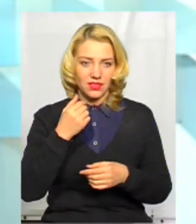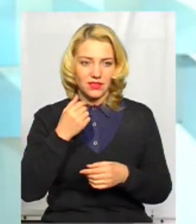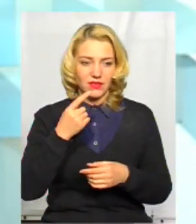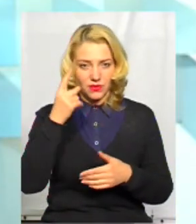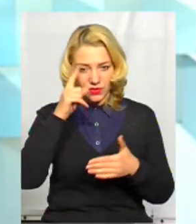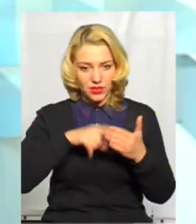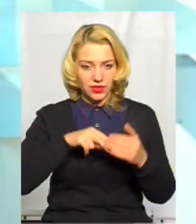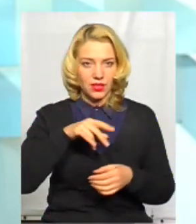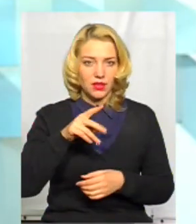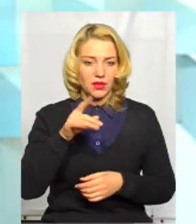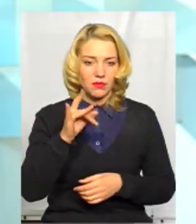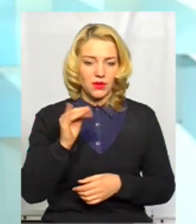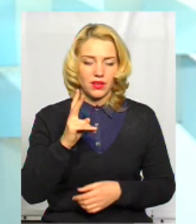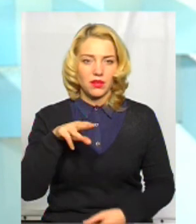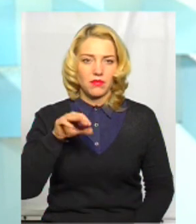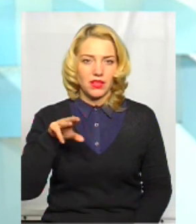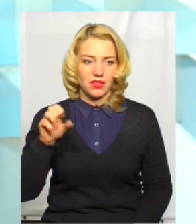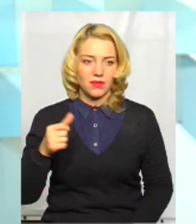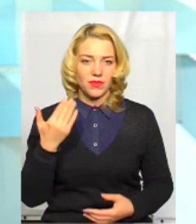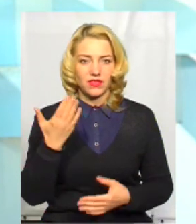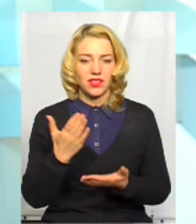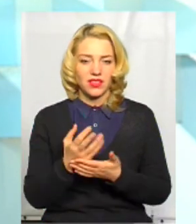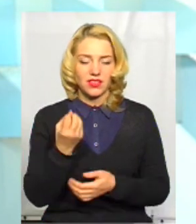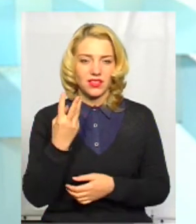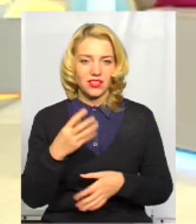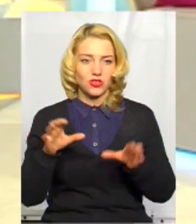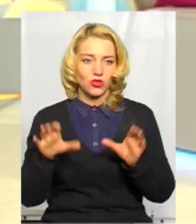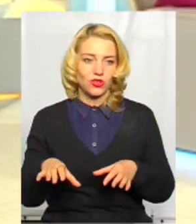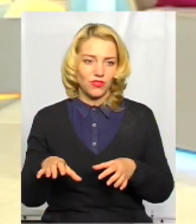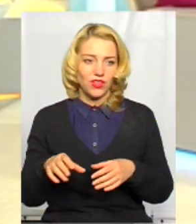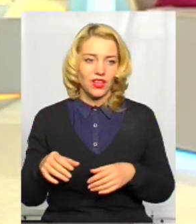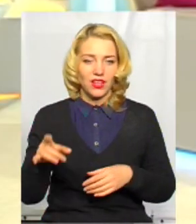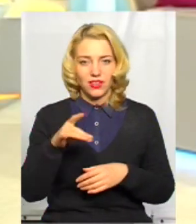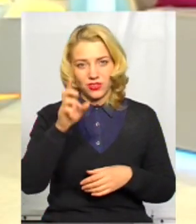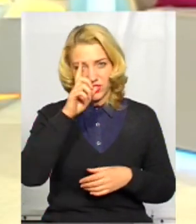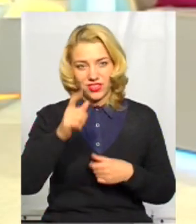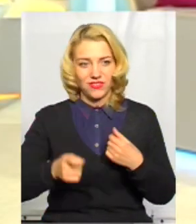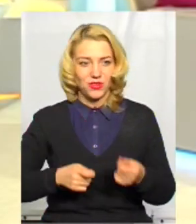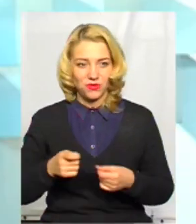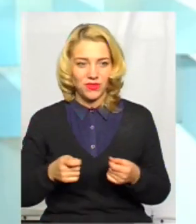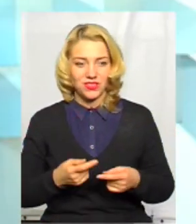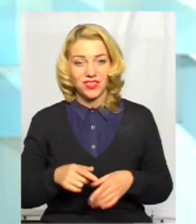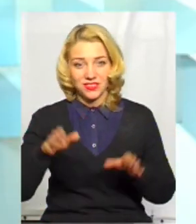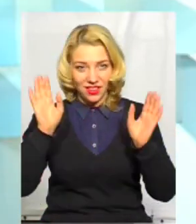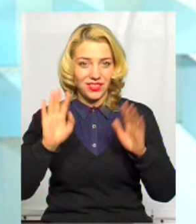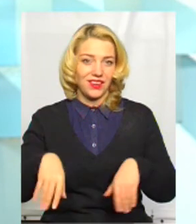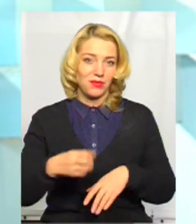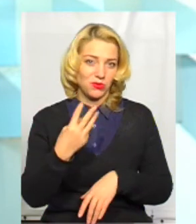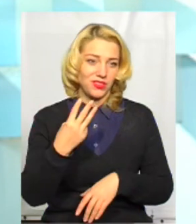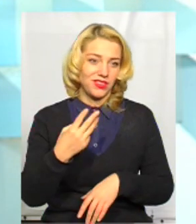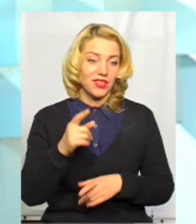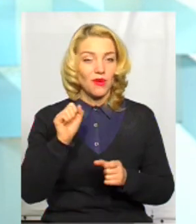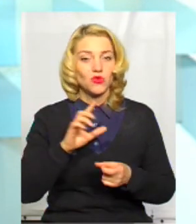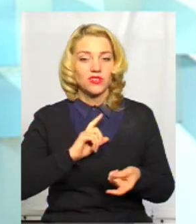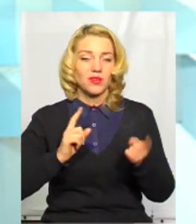Чому запитий, бо 13-й голова ви Хмельницької обласної державної адміністрації? Хай буде 13-й. Можливо, це